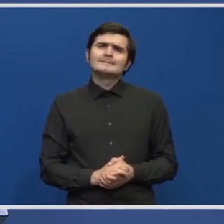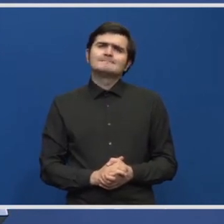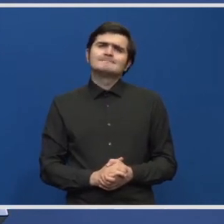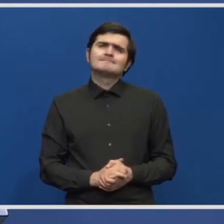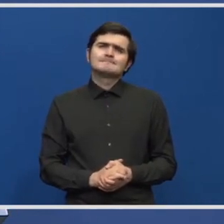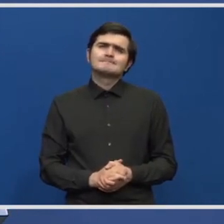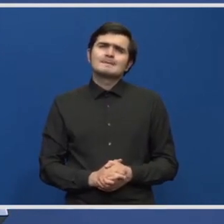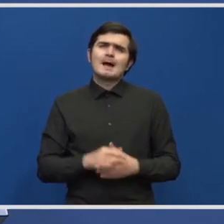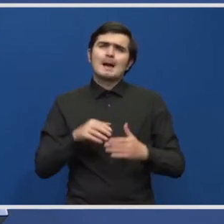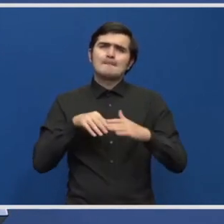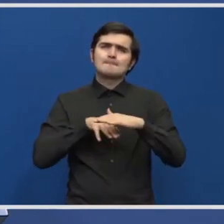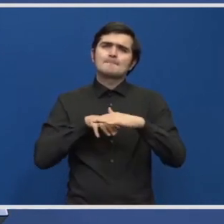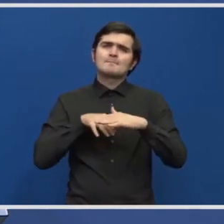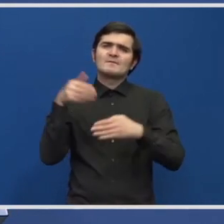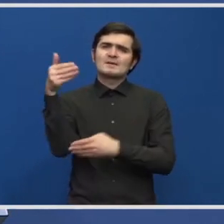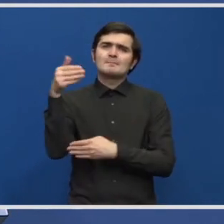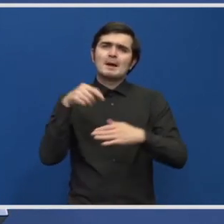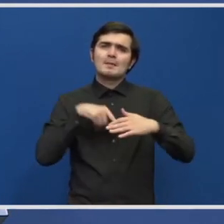La MetroREX,